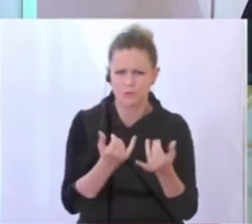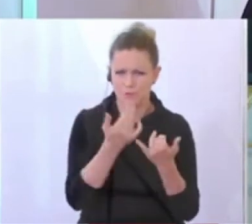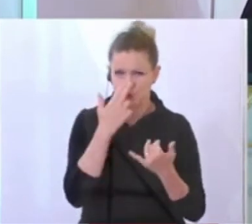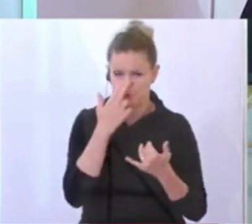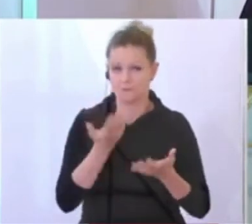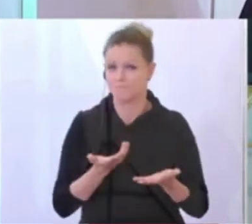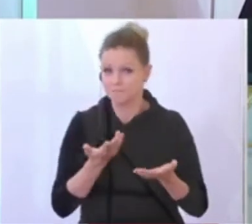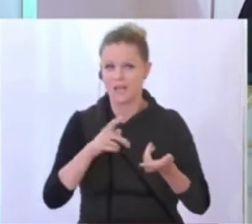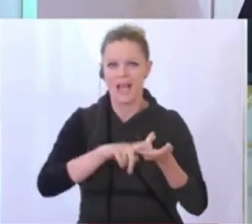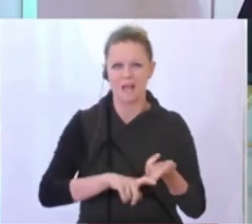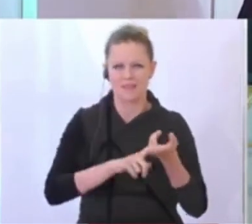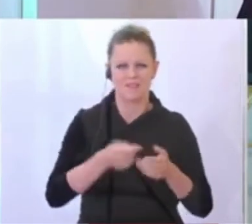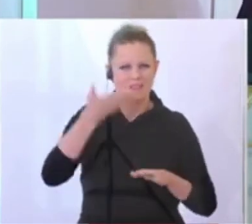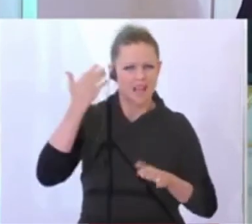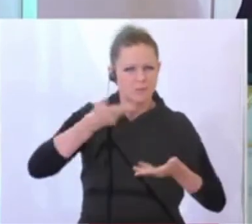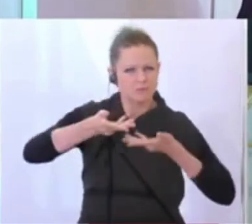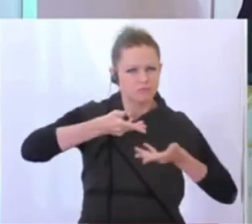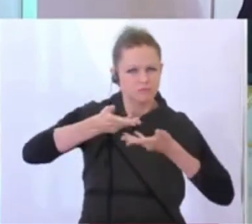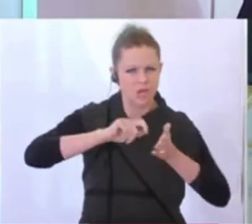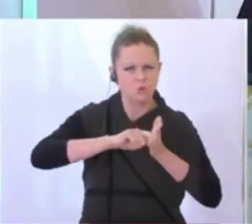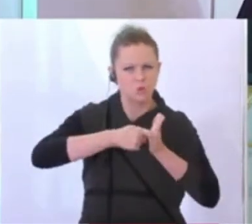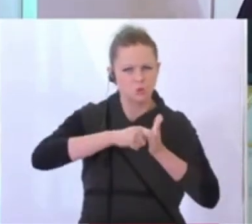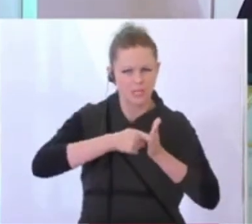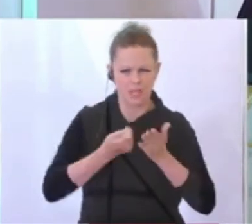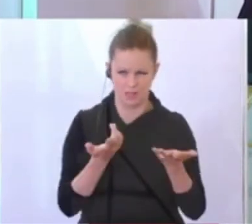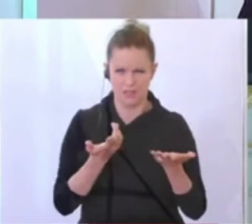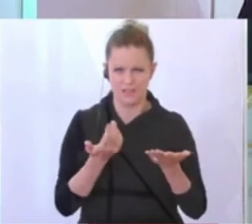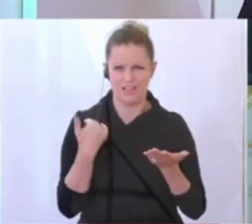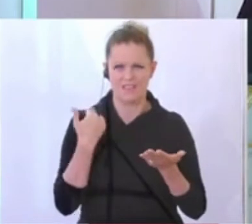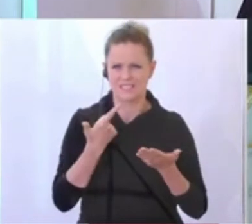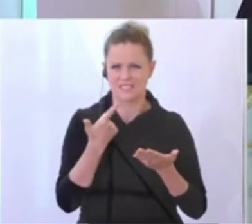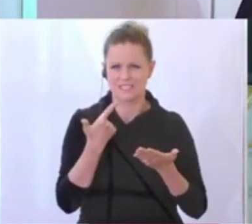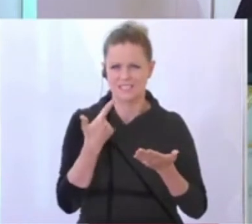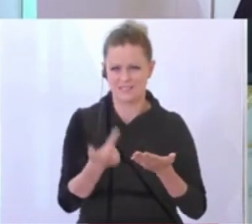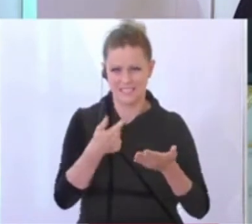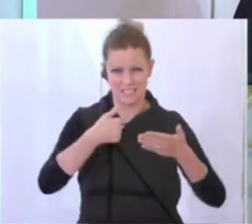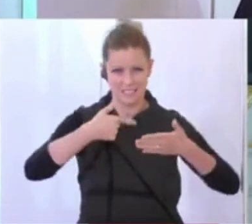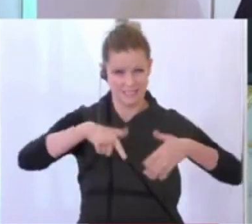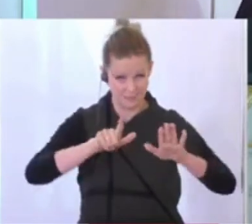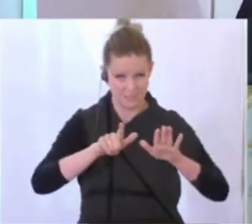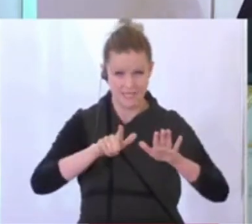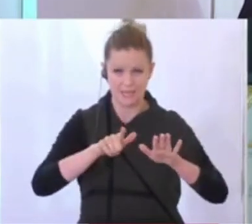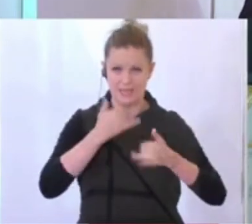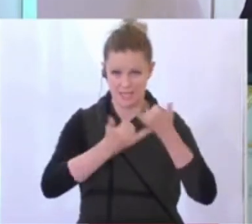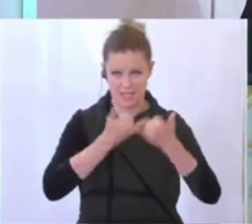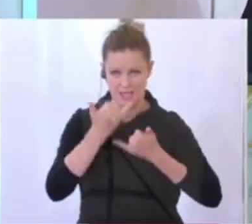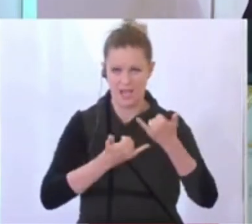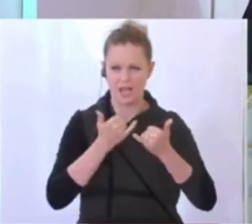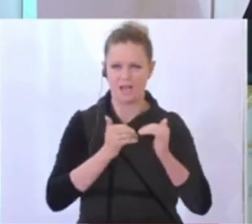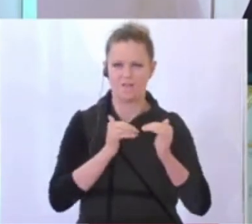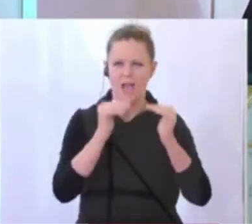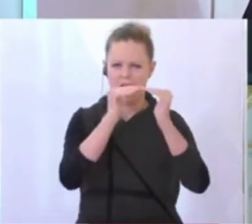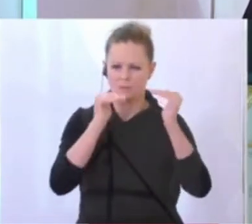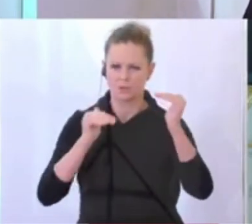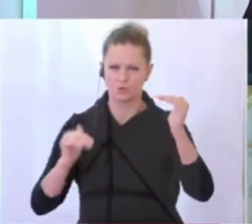basiert auch auf dem damals ausverhandelten Schlüssel 2017. Das ist eine Mischung aus dem abgestuften